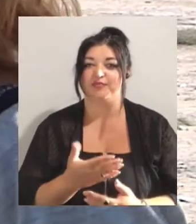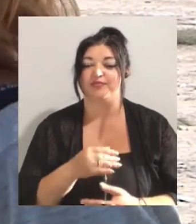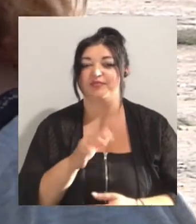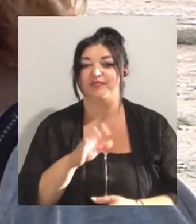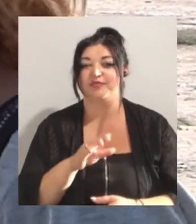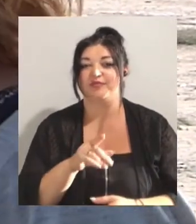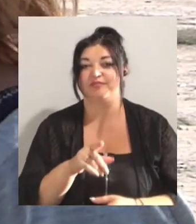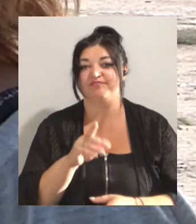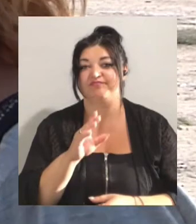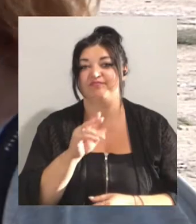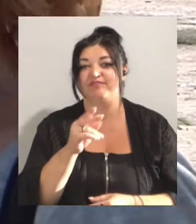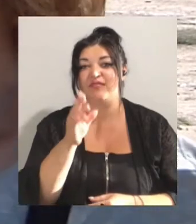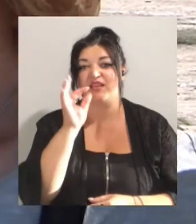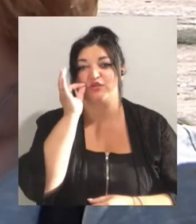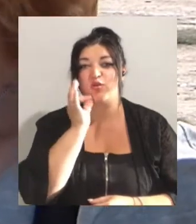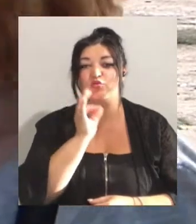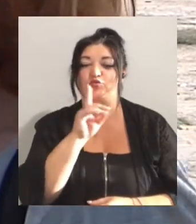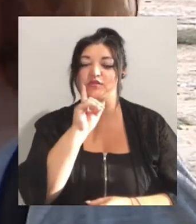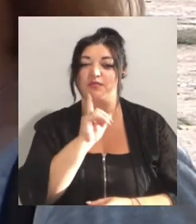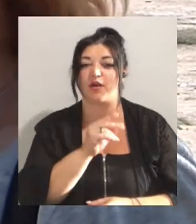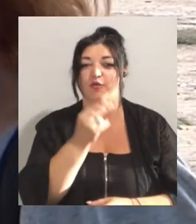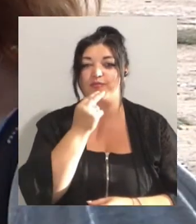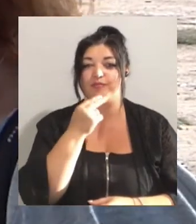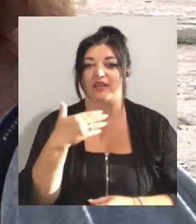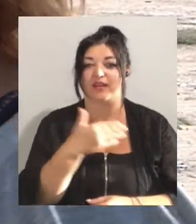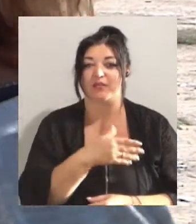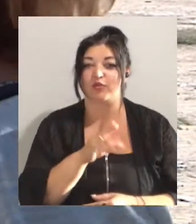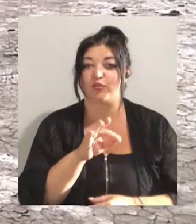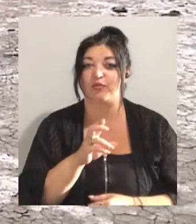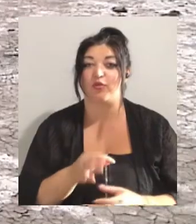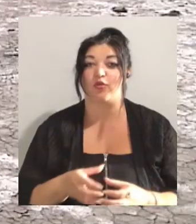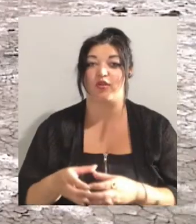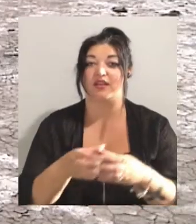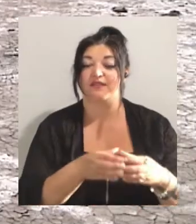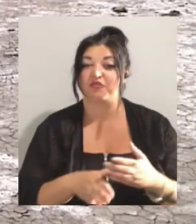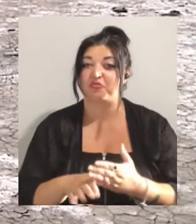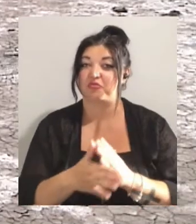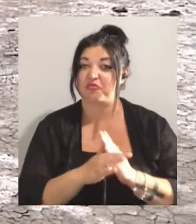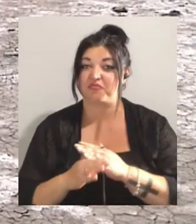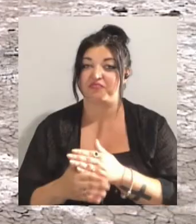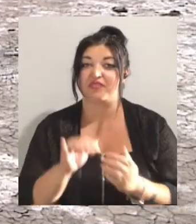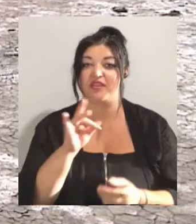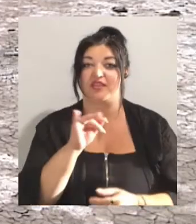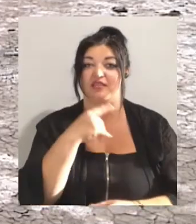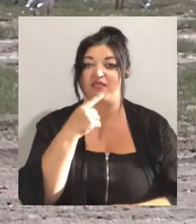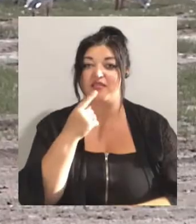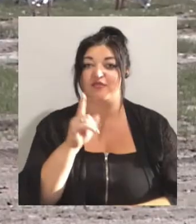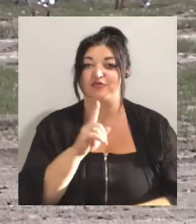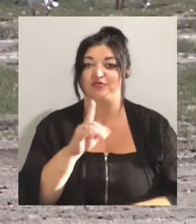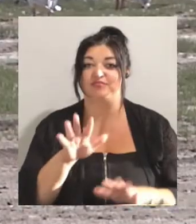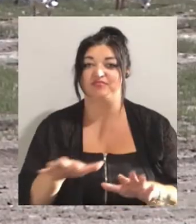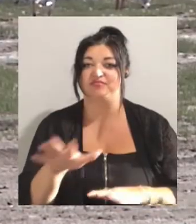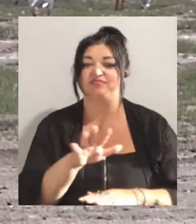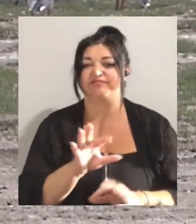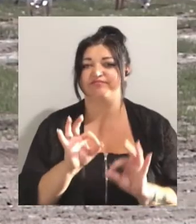насолоджуються смаком риби. Тобто колективно допомагають вони на одному. Ірина каже, місця зі сприятливими умовами для